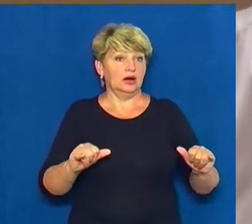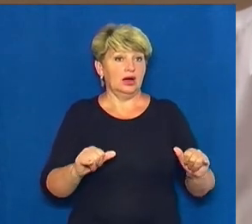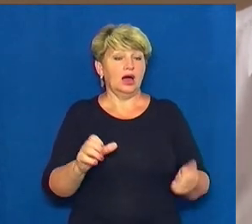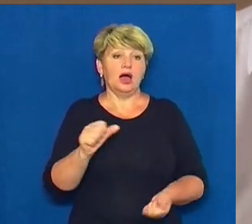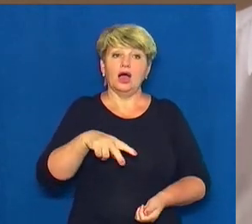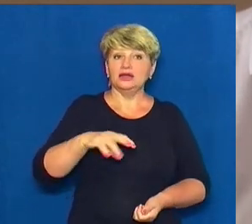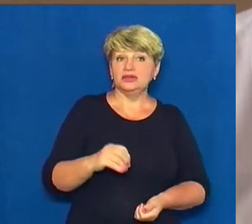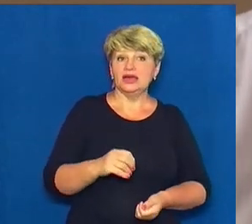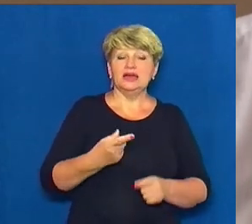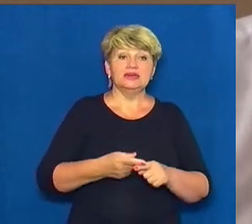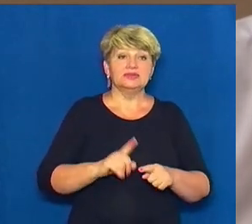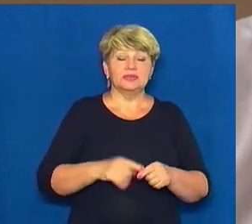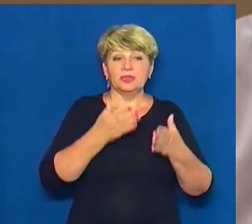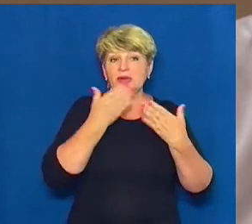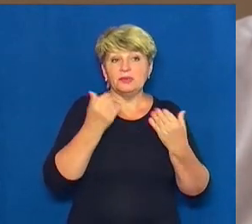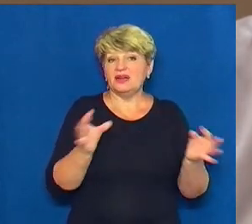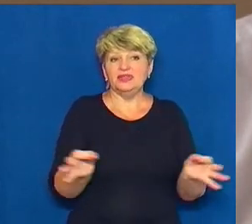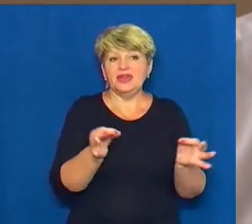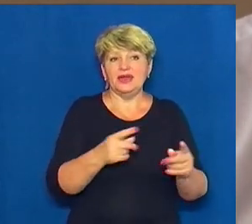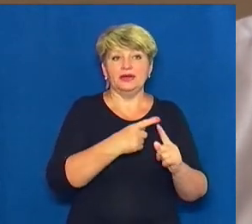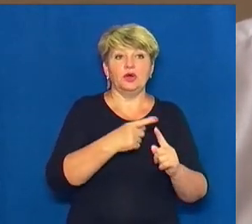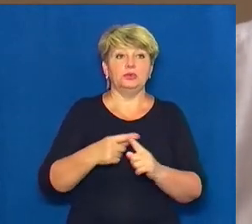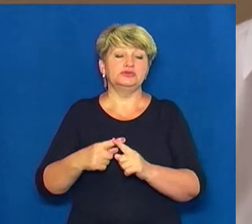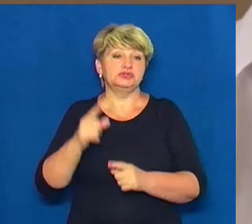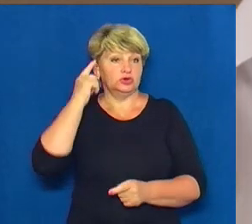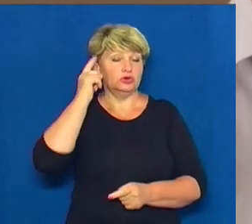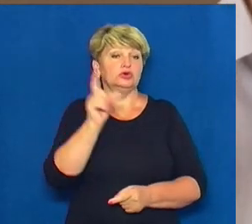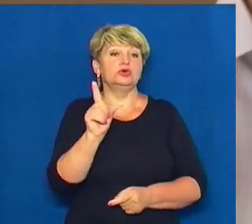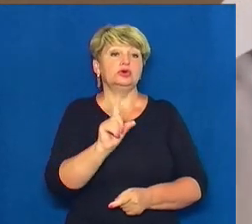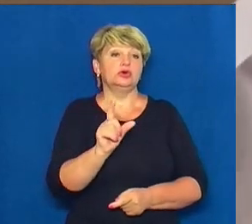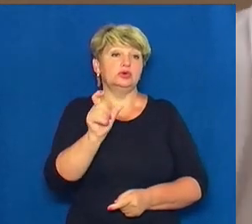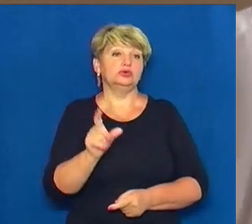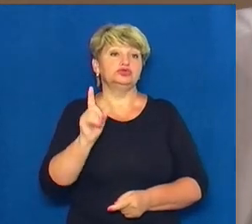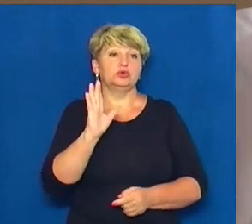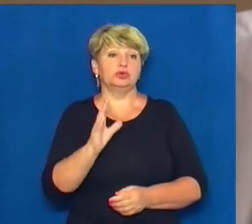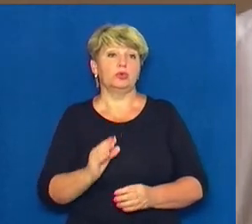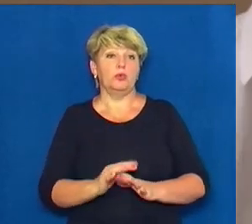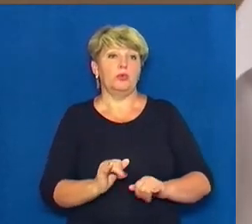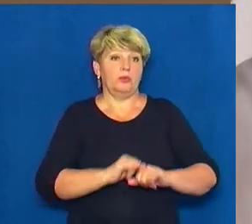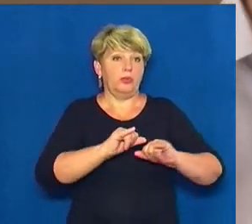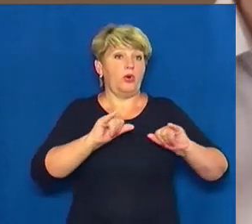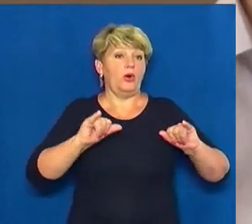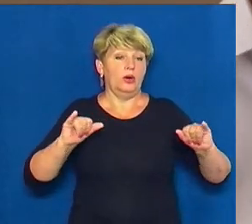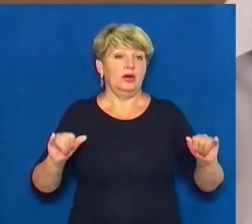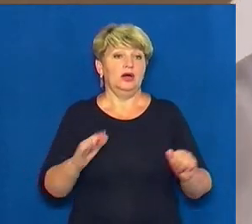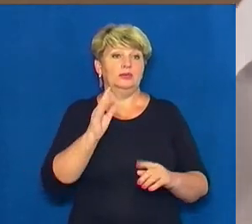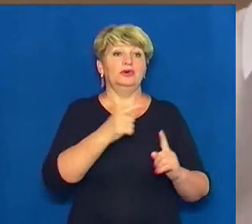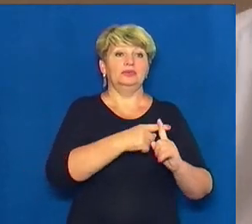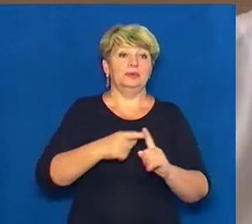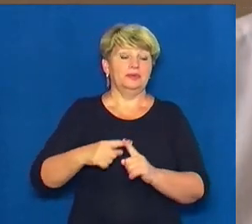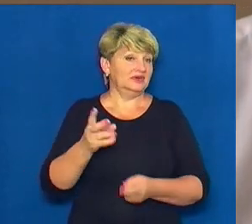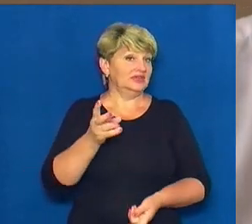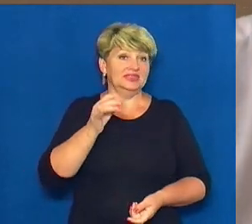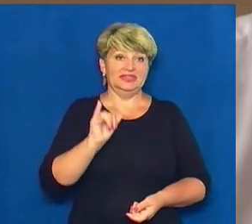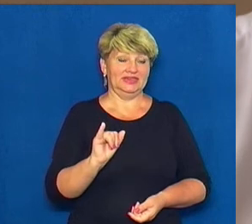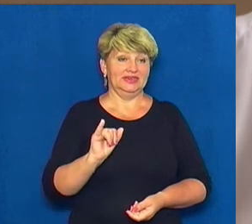цього немає ніяких плюсів, які люди для себе думають, що якщо вони доєднаються не до Зенігородського, до Черкаського району, то